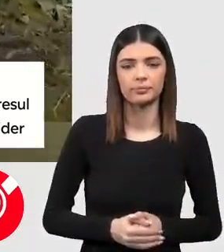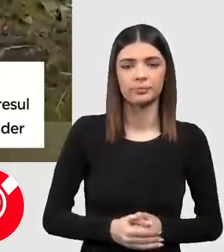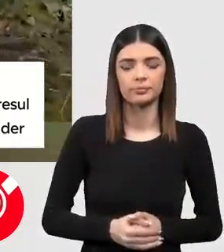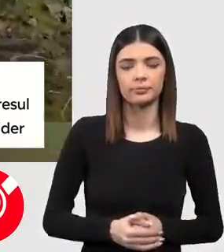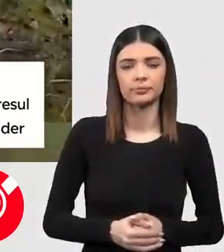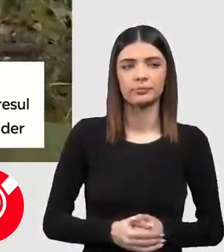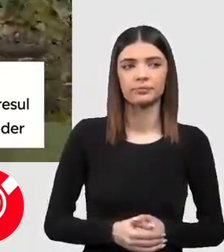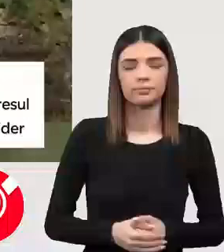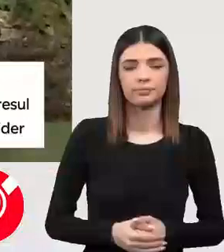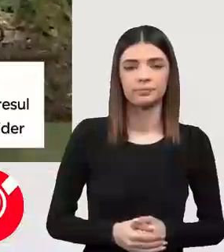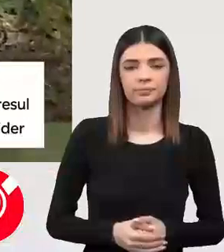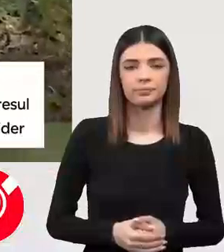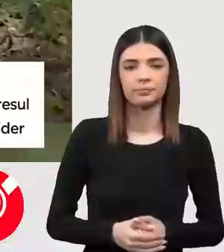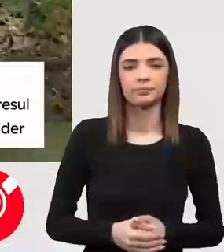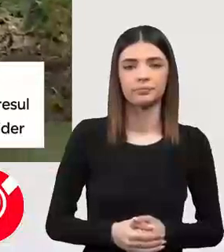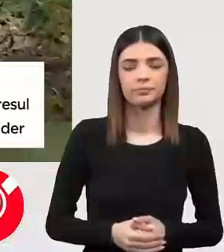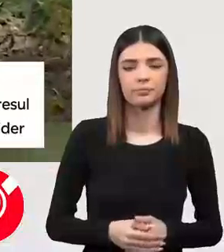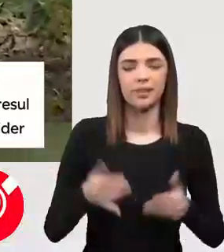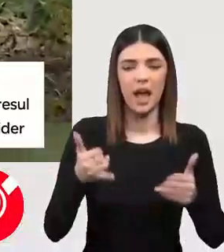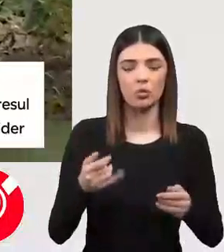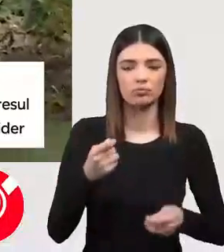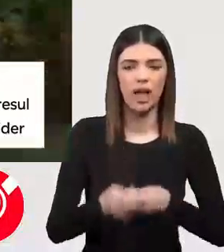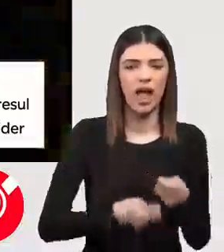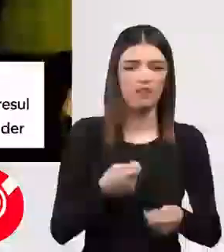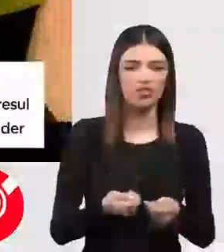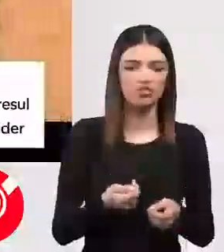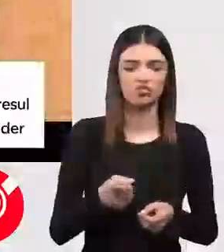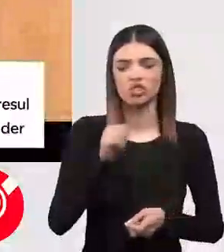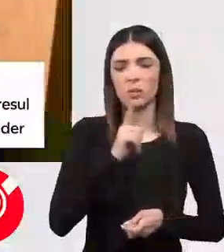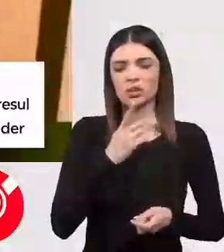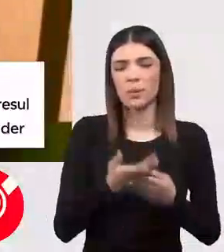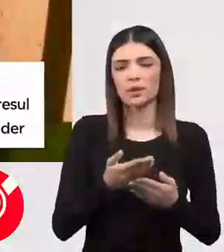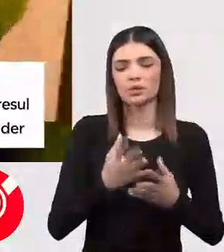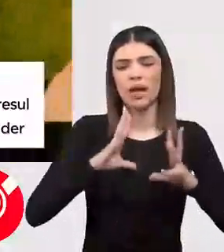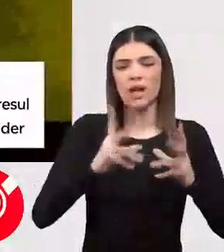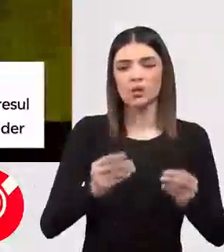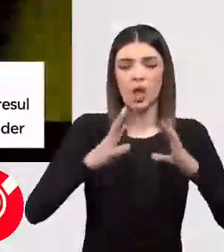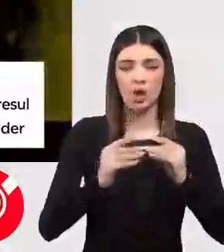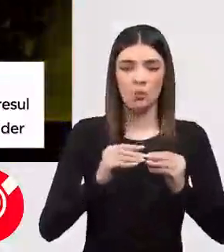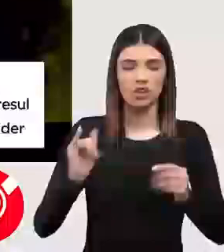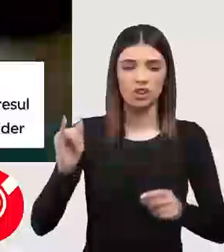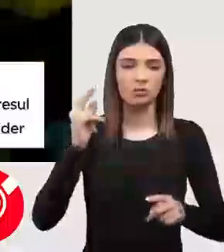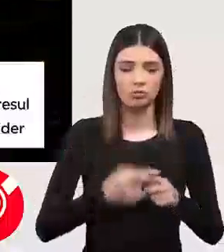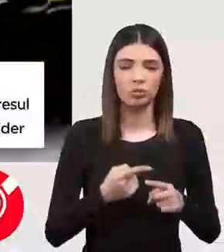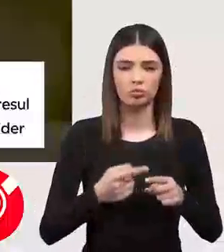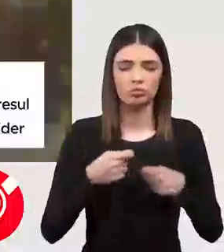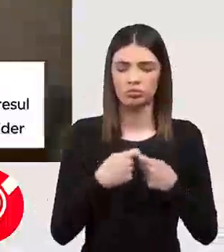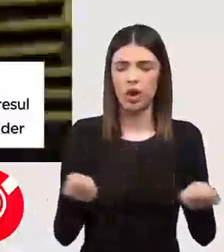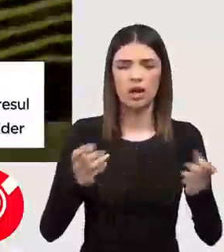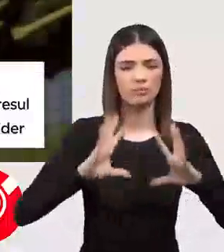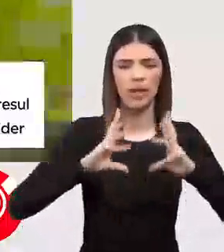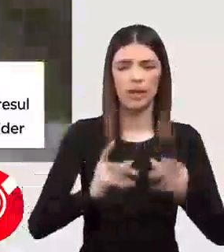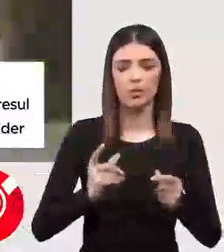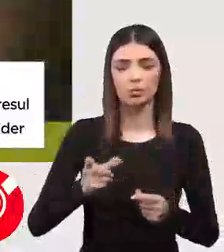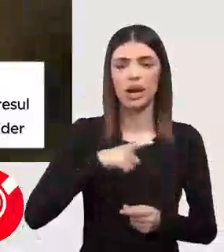În acest moment, business-urile, cel puțin în agricultura din România și, de fapt, toată lumea,